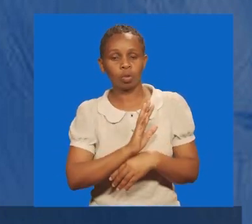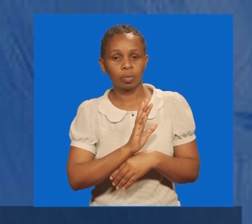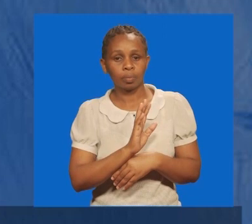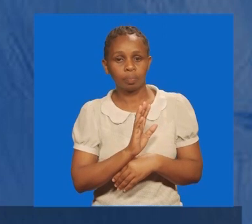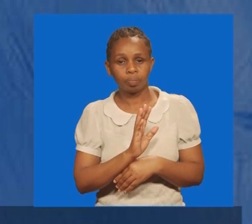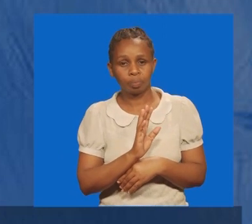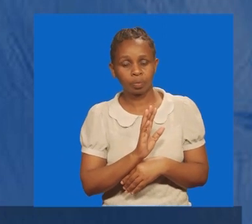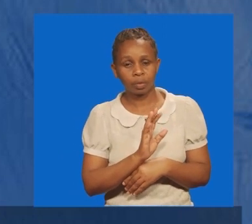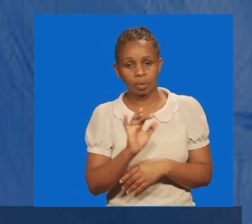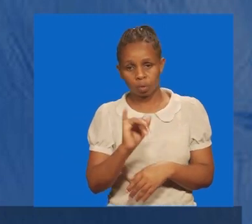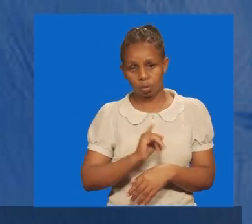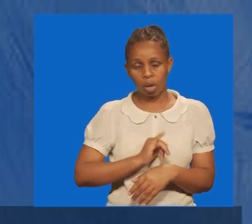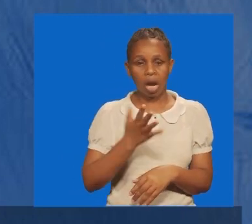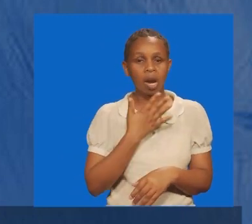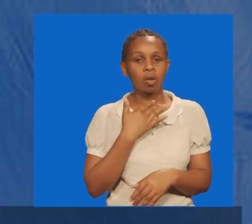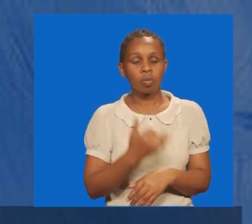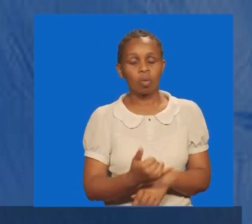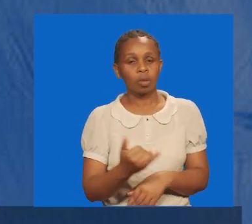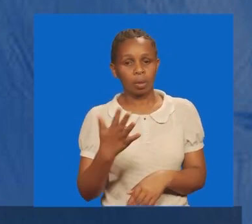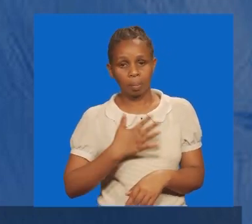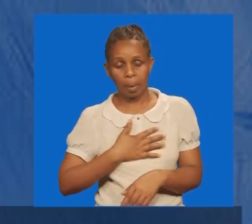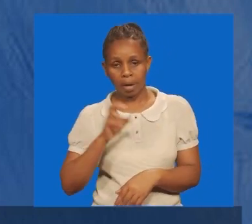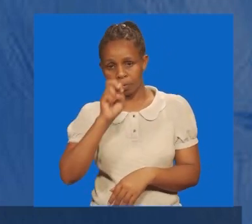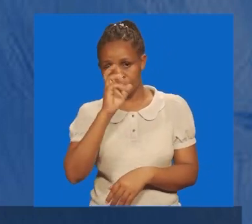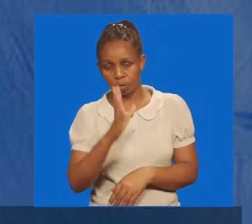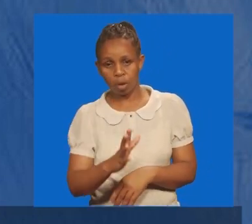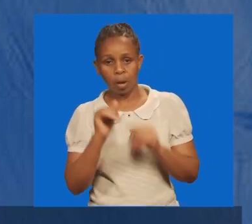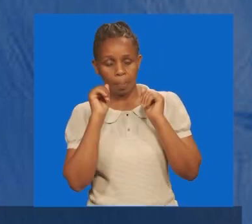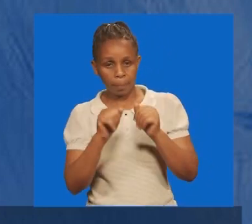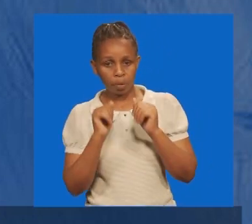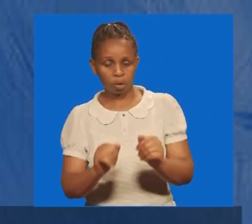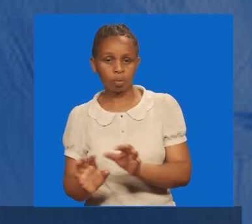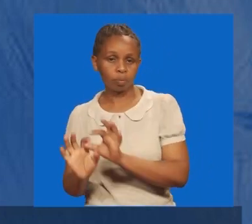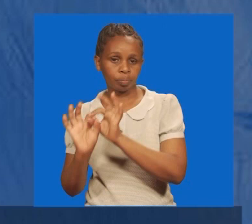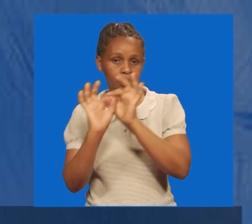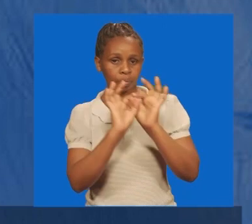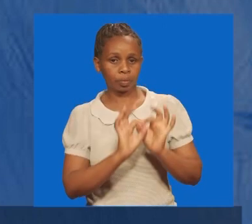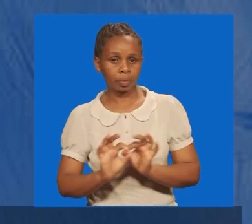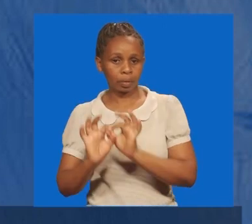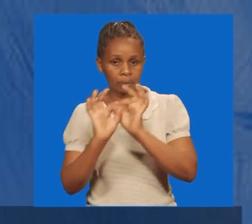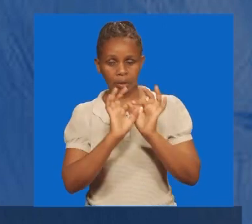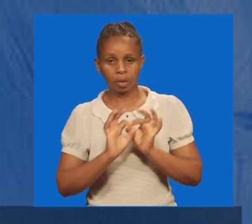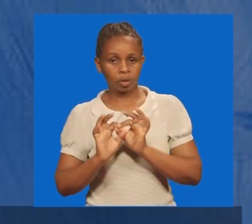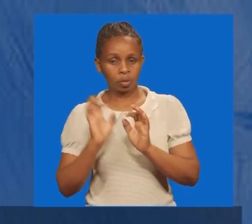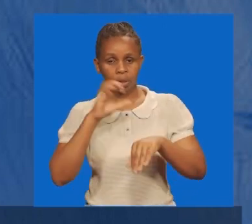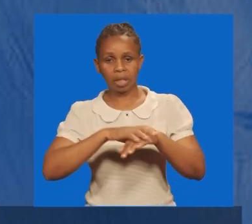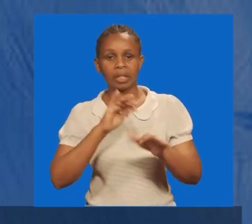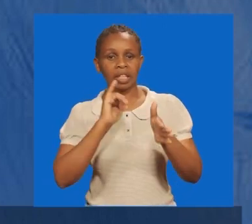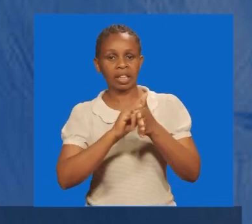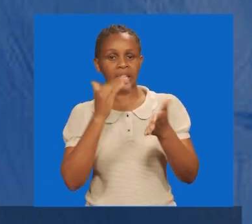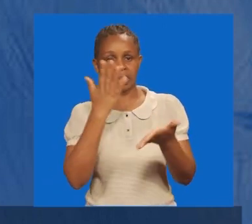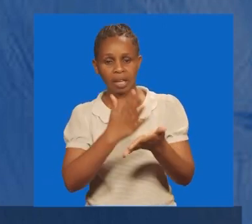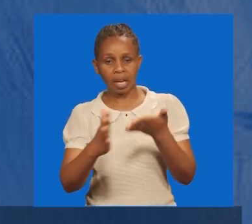basi, ningeomba pendo mtazamaji, tuweze kushirikiana kupata semu hiyo